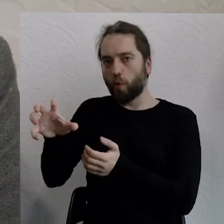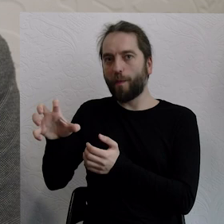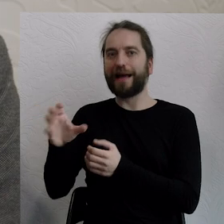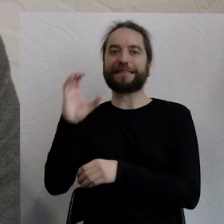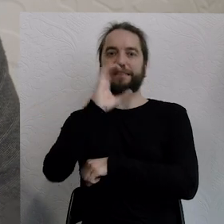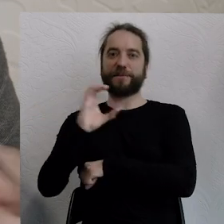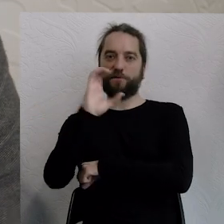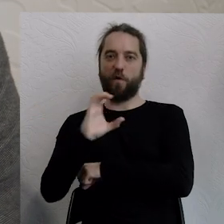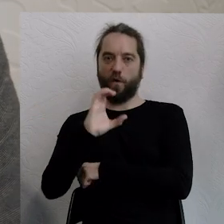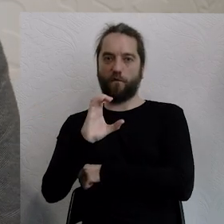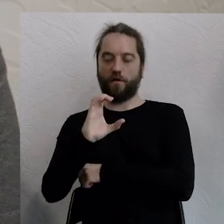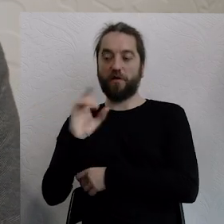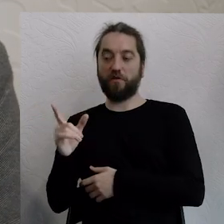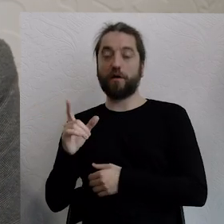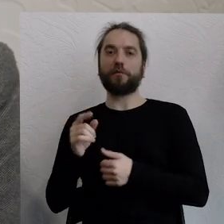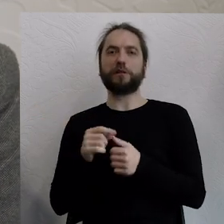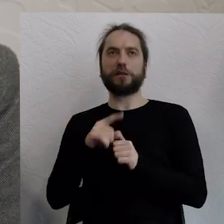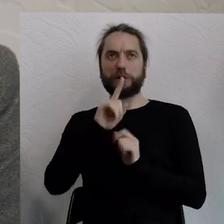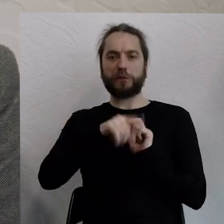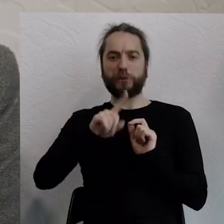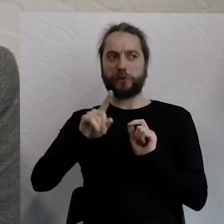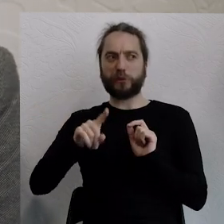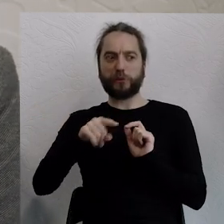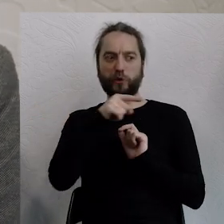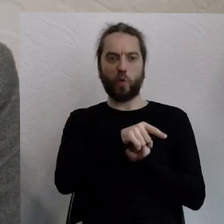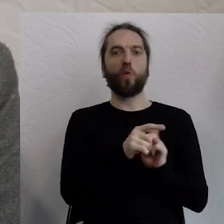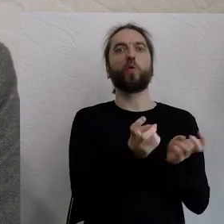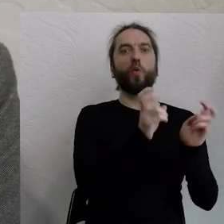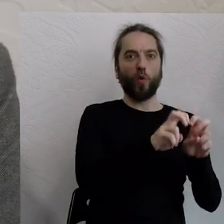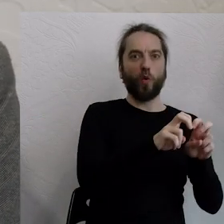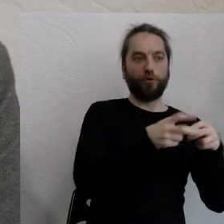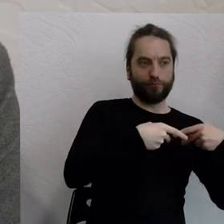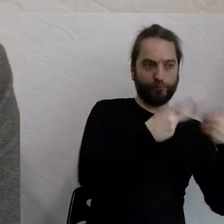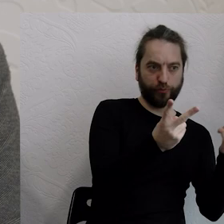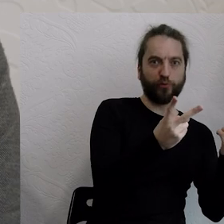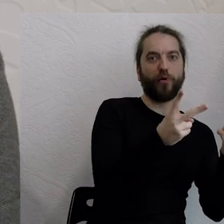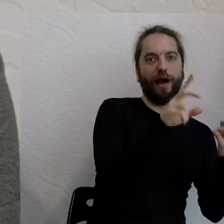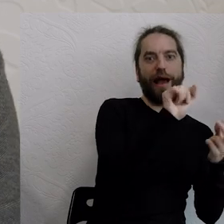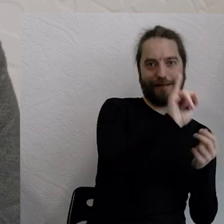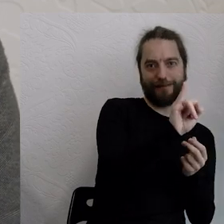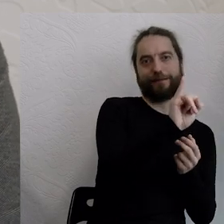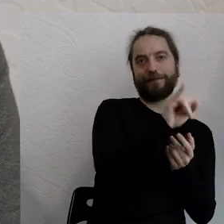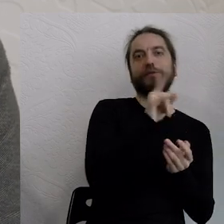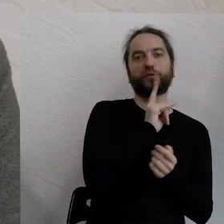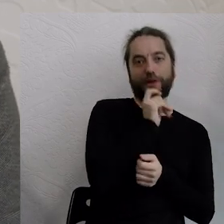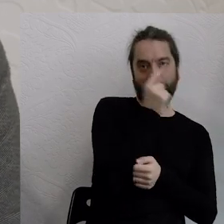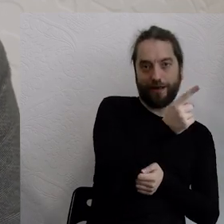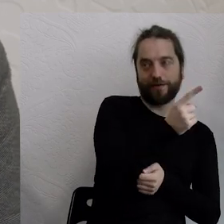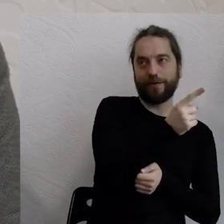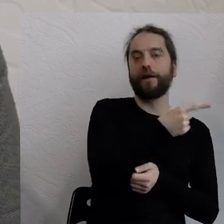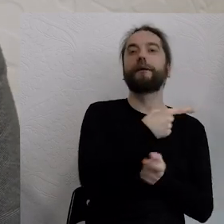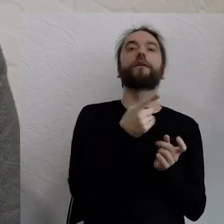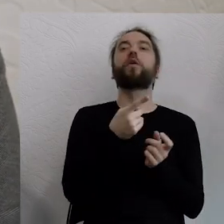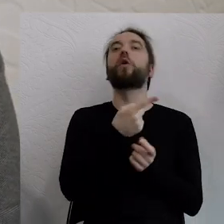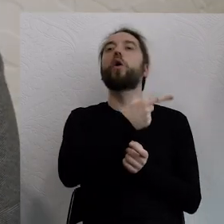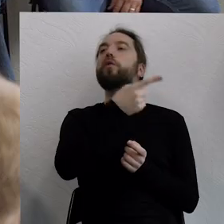Jesteśmy dopiero kilkanaście miesięcy po tym, jak udostępniono sztuczną inteligencję szerszej publiczności. Moje takie pytanie do Państwa. Ile osób z